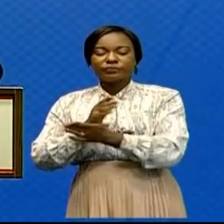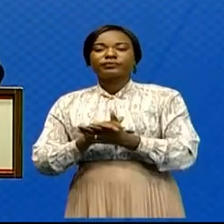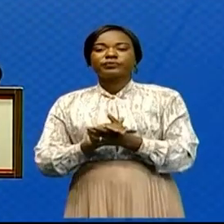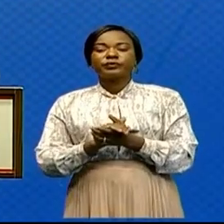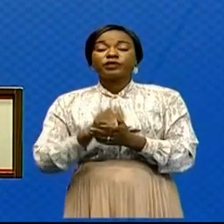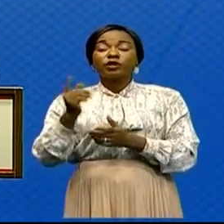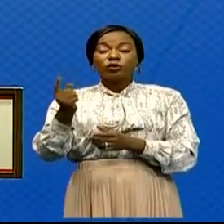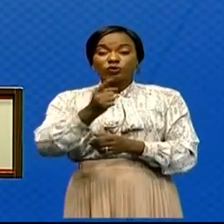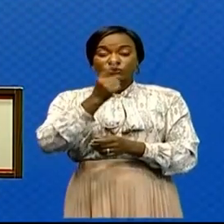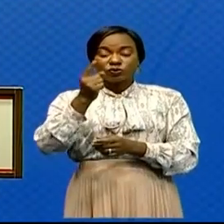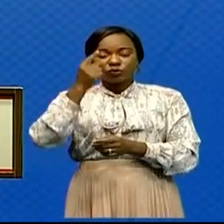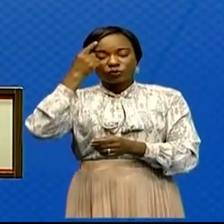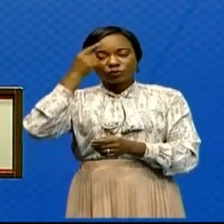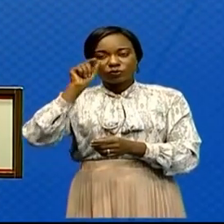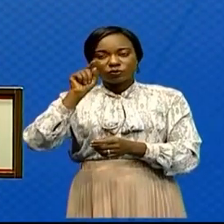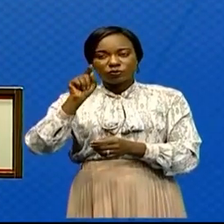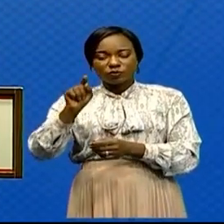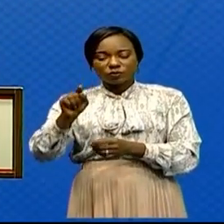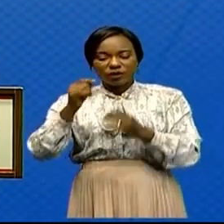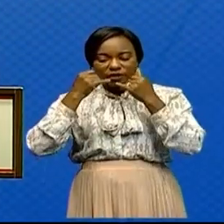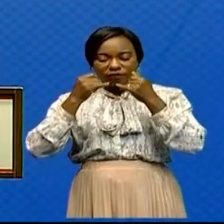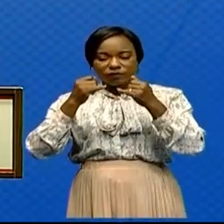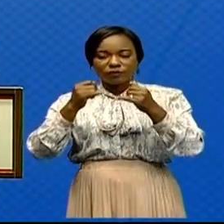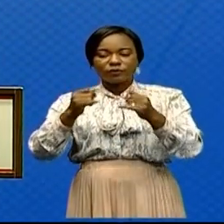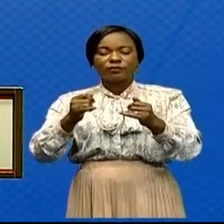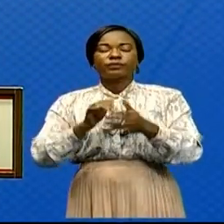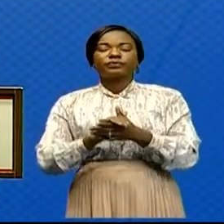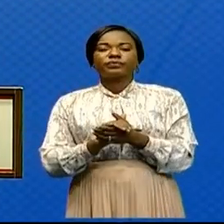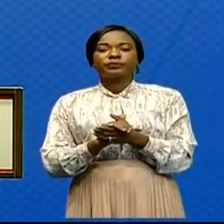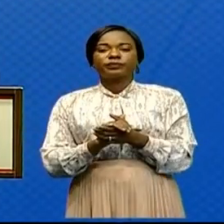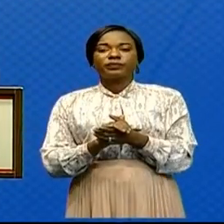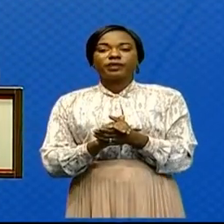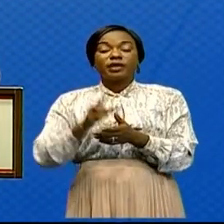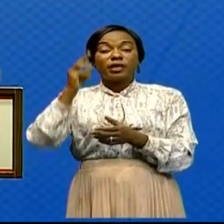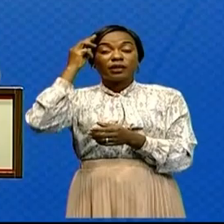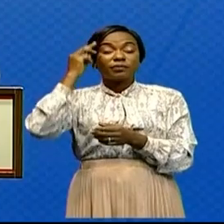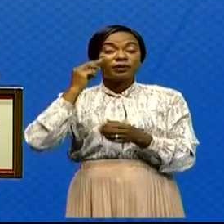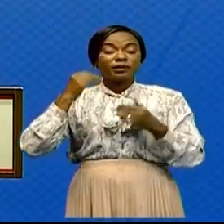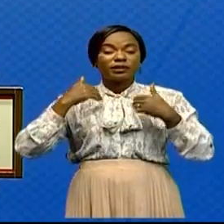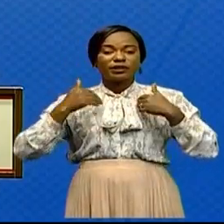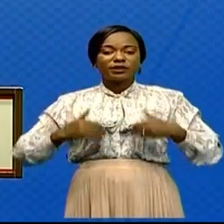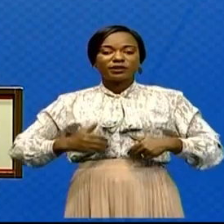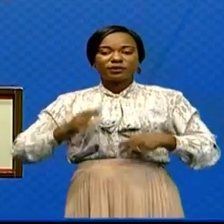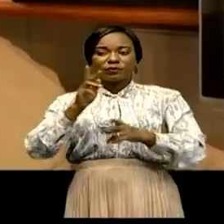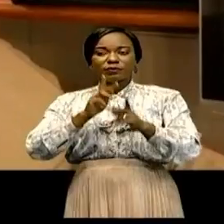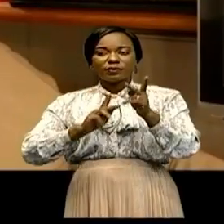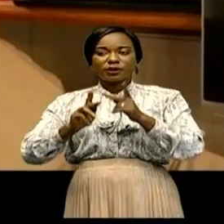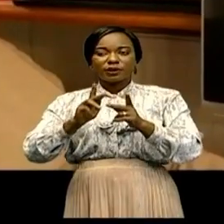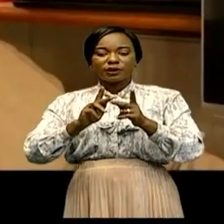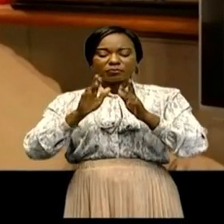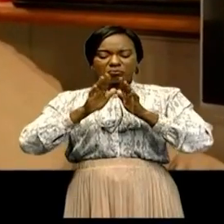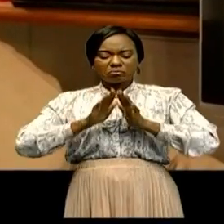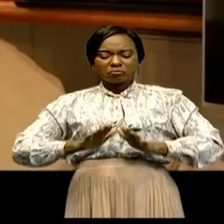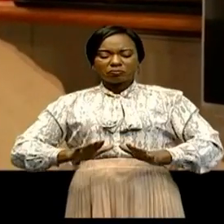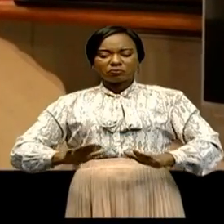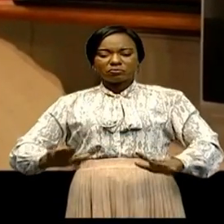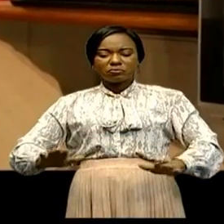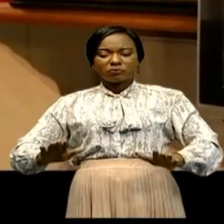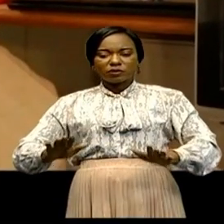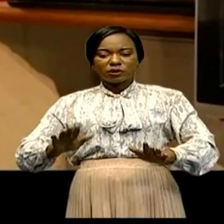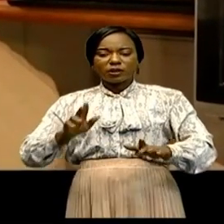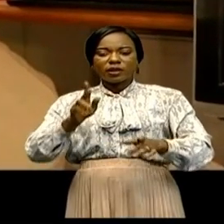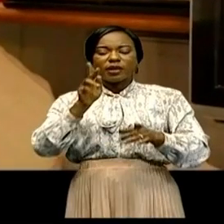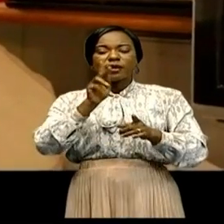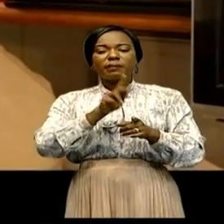Toujours sur ces chapitres de points d'information, le ministre de la Santé publique, Hygiène et Prévention a